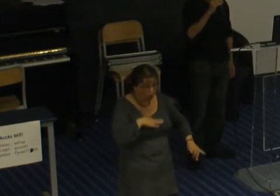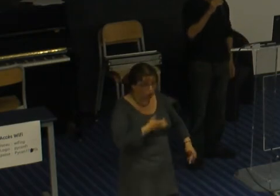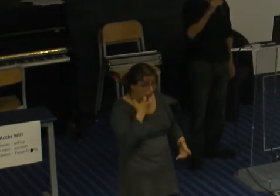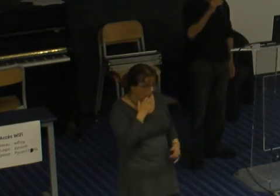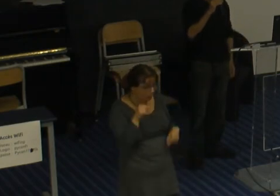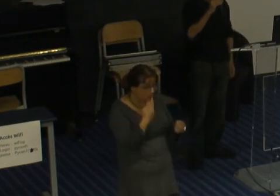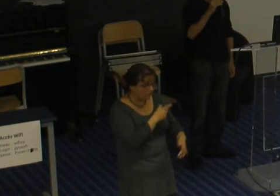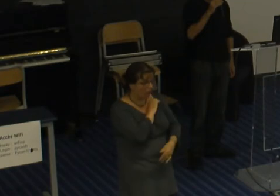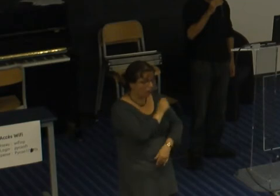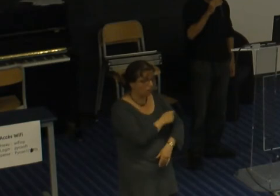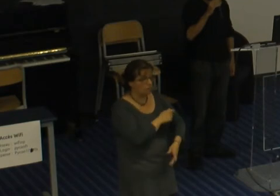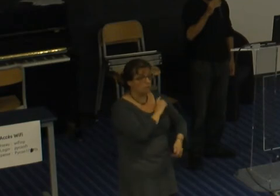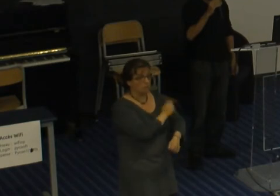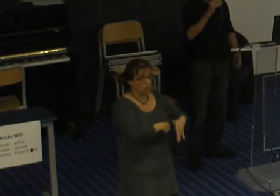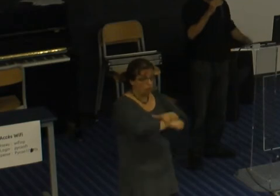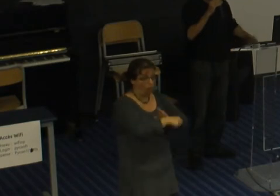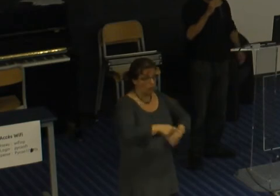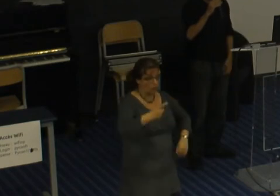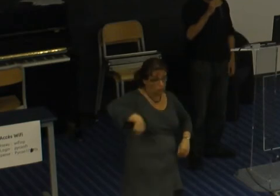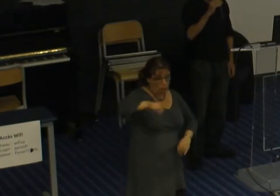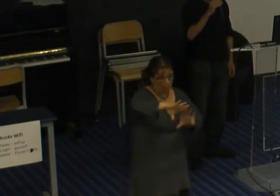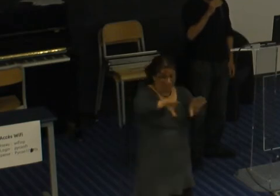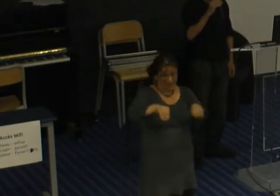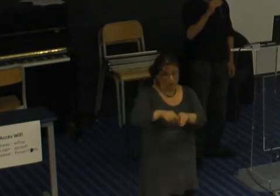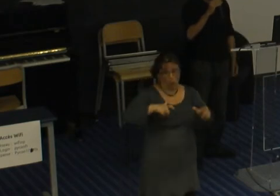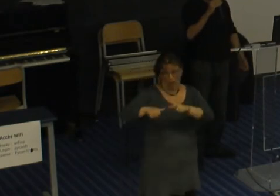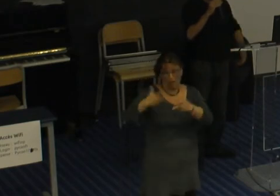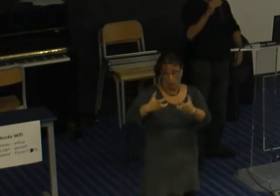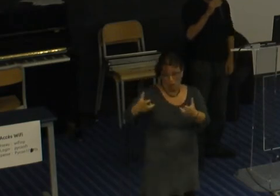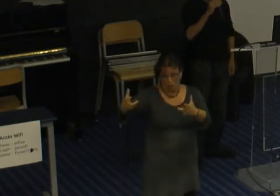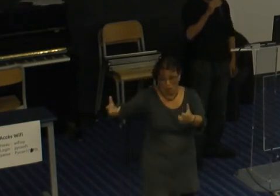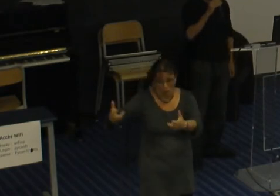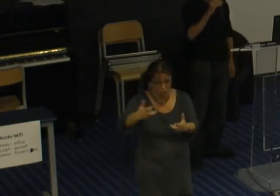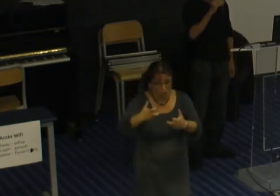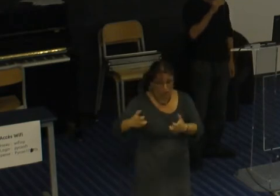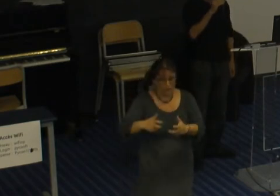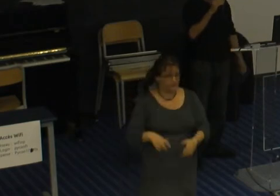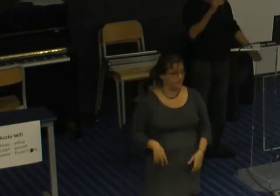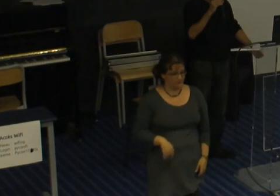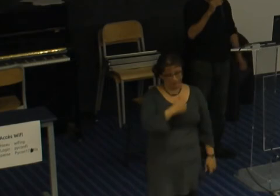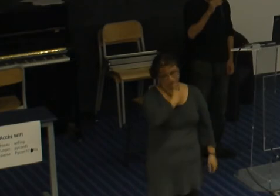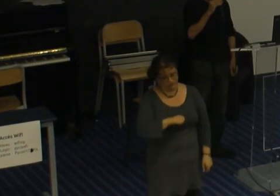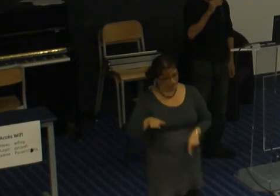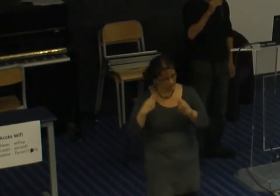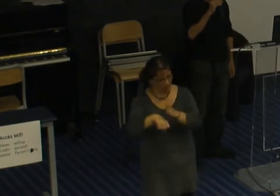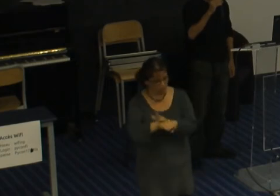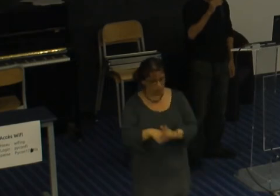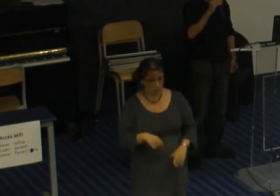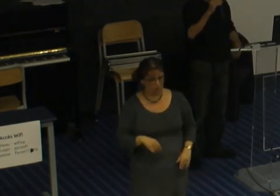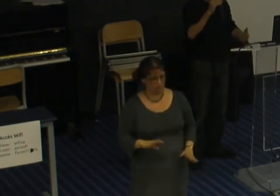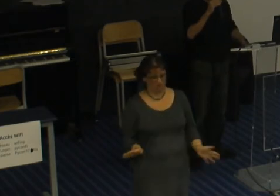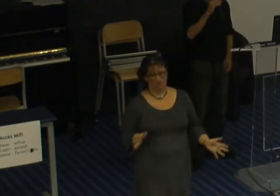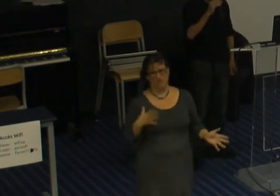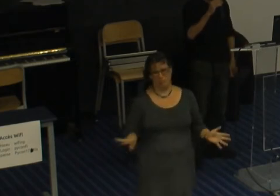ouais mais quand on est dans une boîte où tout le monde va jouer au foot bah si on a envie de s'intégrer on est obligé d'aller au foot bah ouais mais quand on crée un